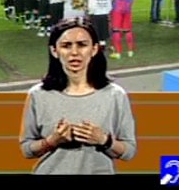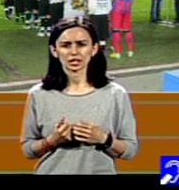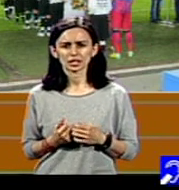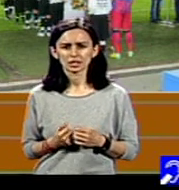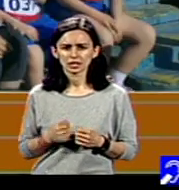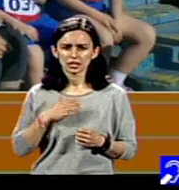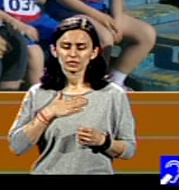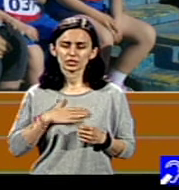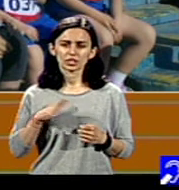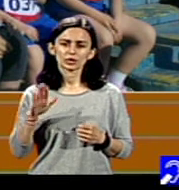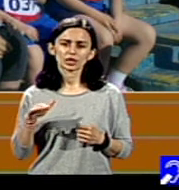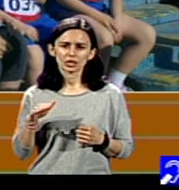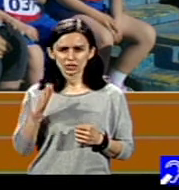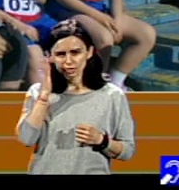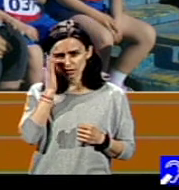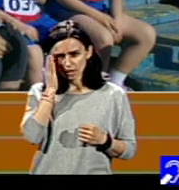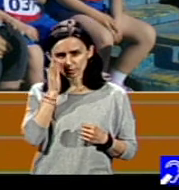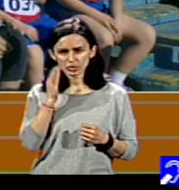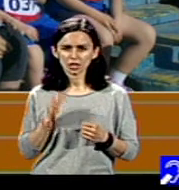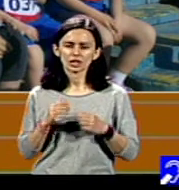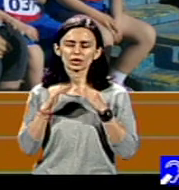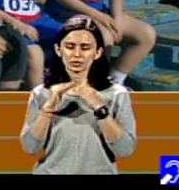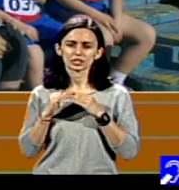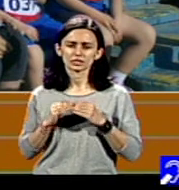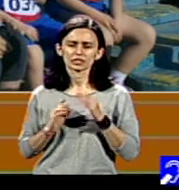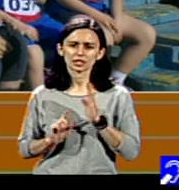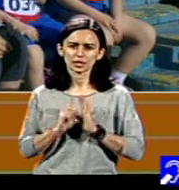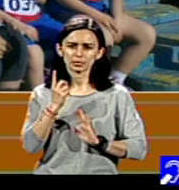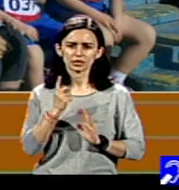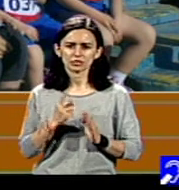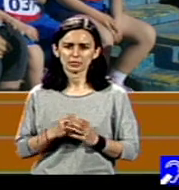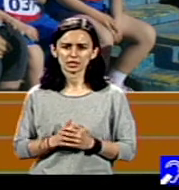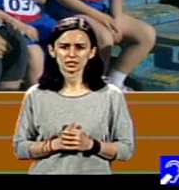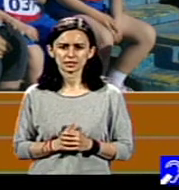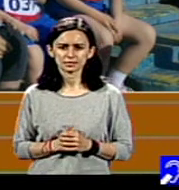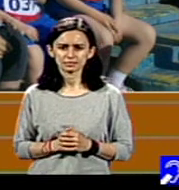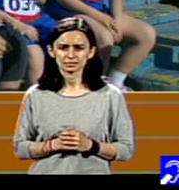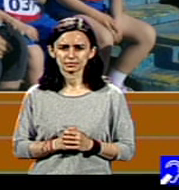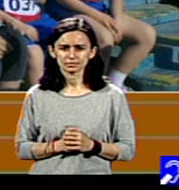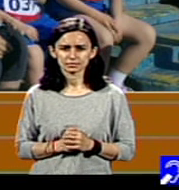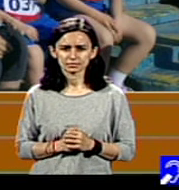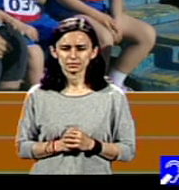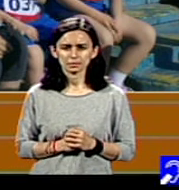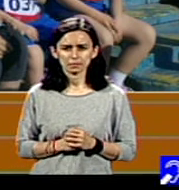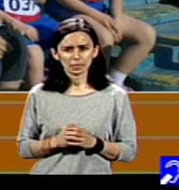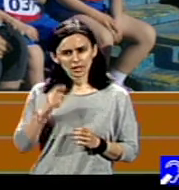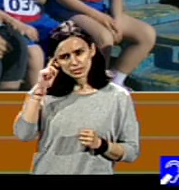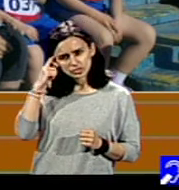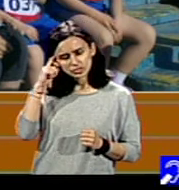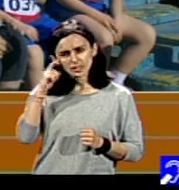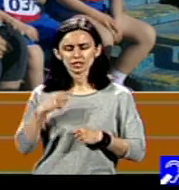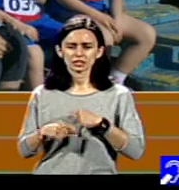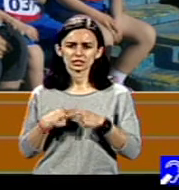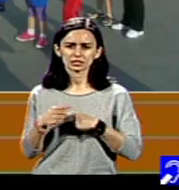nivel de performanță, o școală pe cartierul de-asta. Dar știind sistemul din spate,